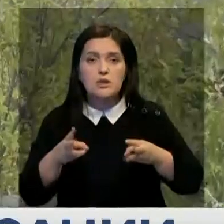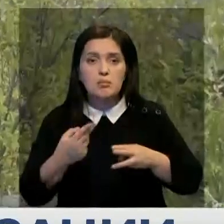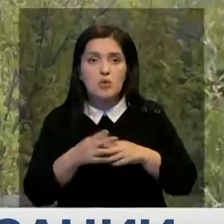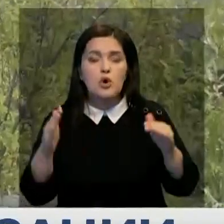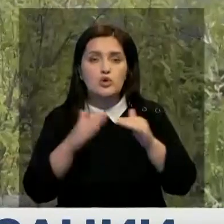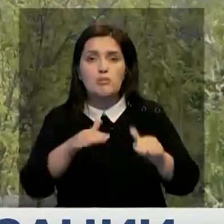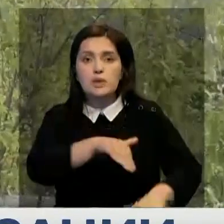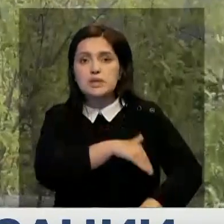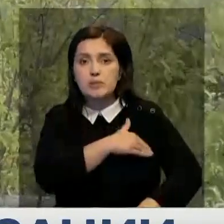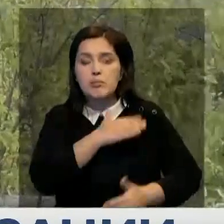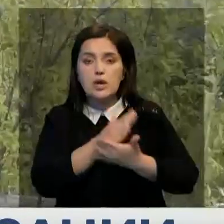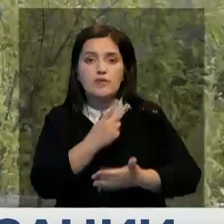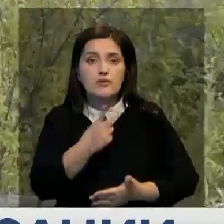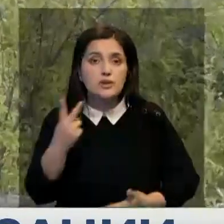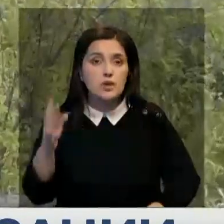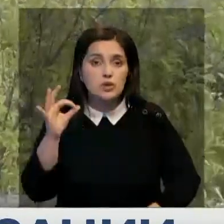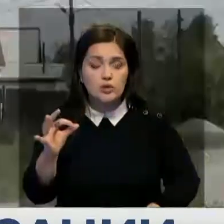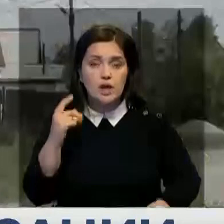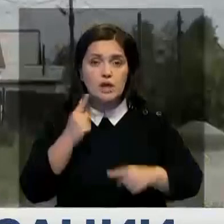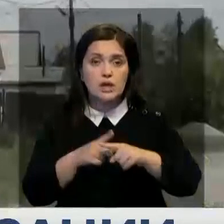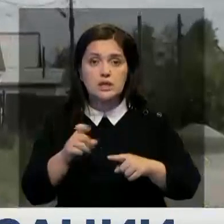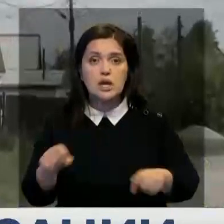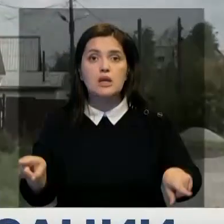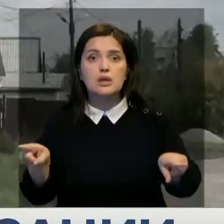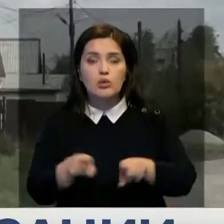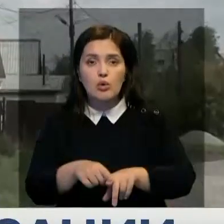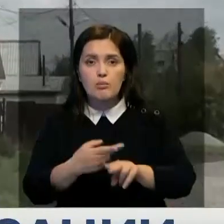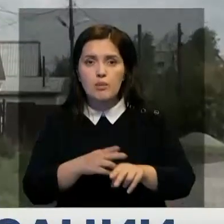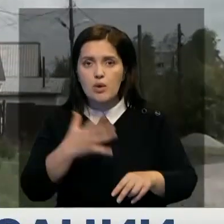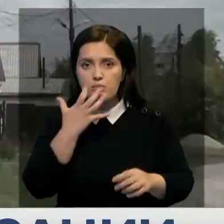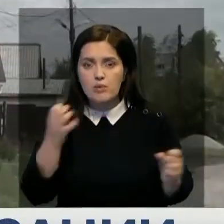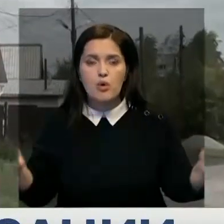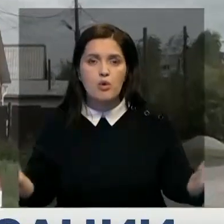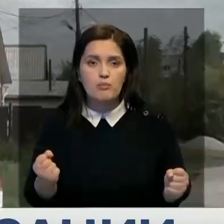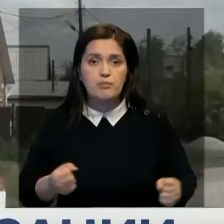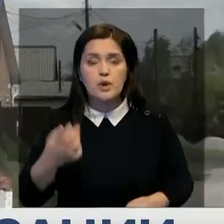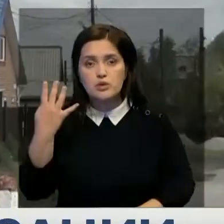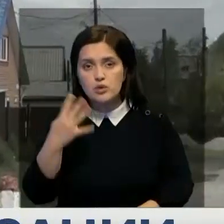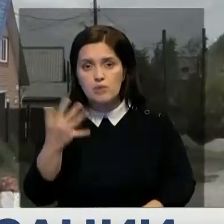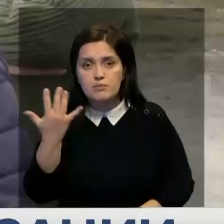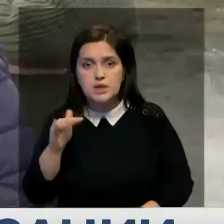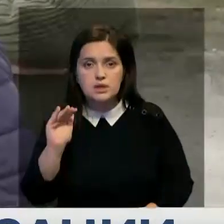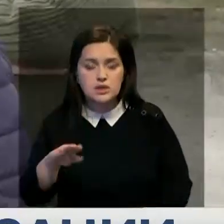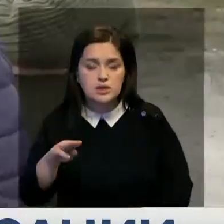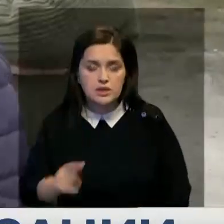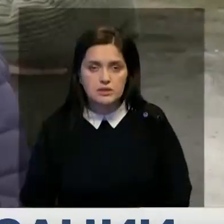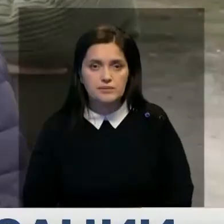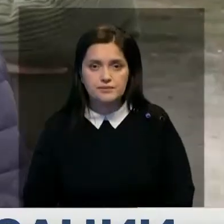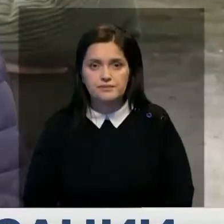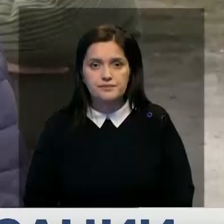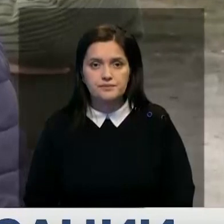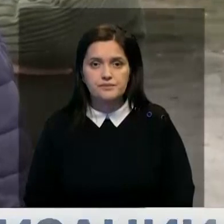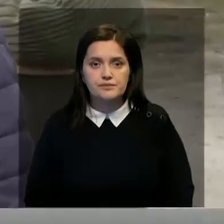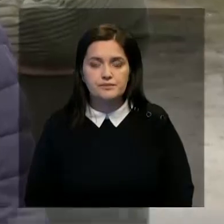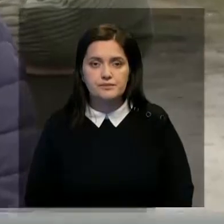температура не превышает 22 градусов тепла. И за такой скудный обогрев им приходится платить по 40-50 тысяч тенге. Уже вот оно сколько?